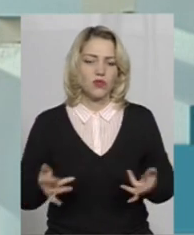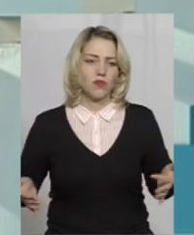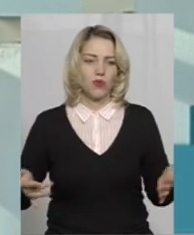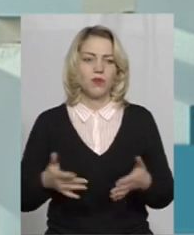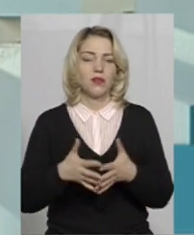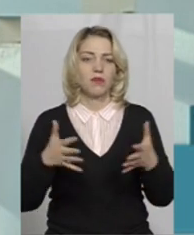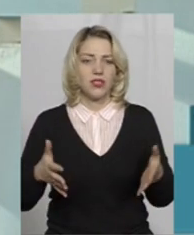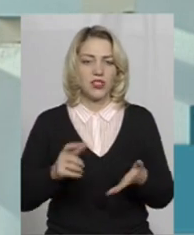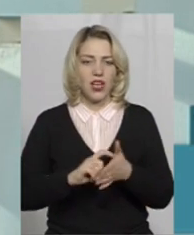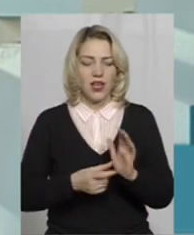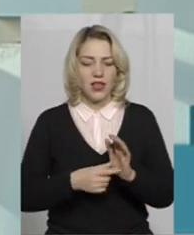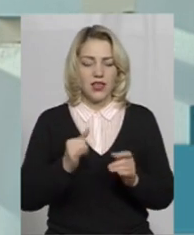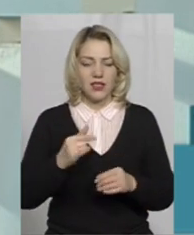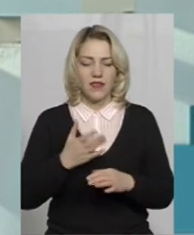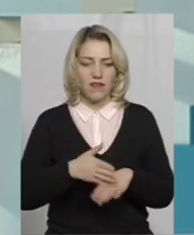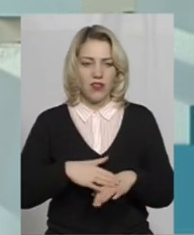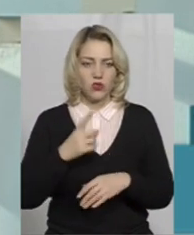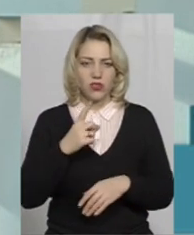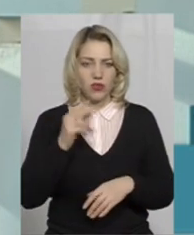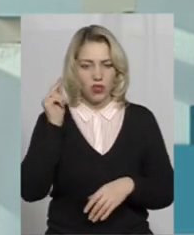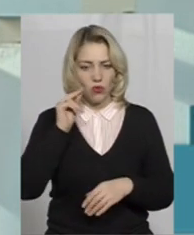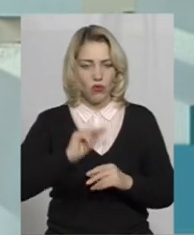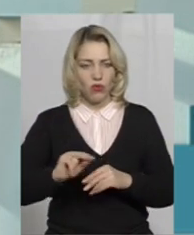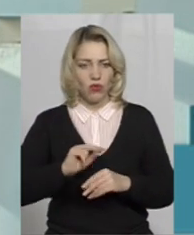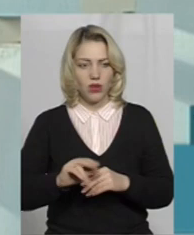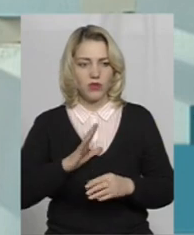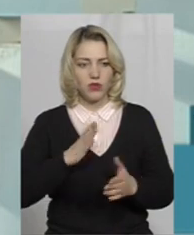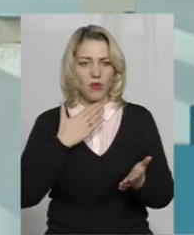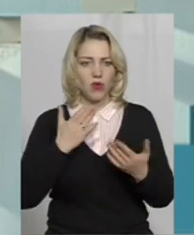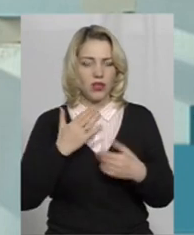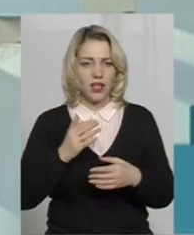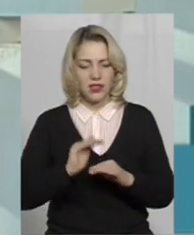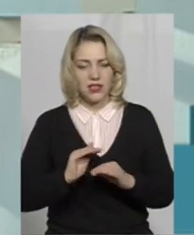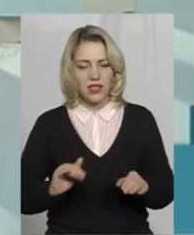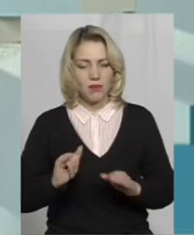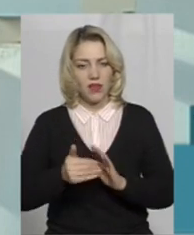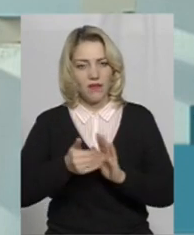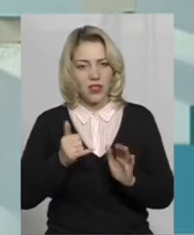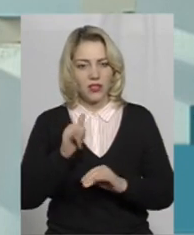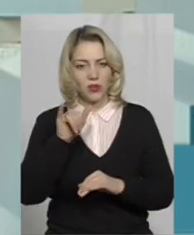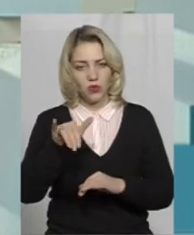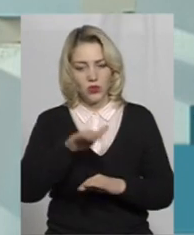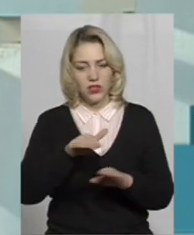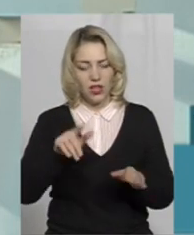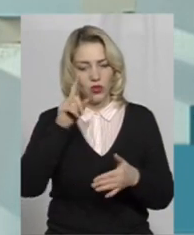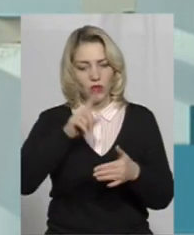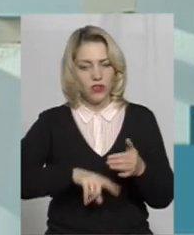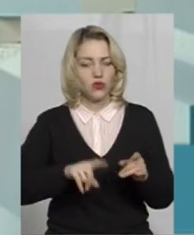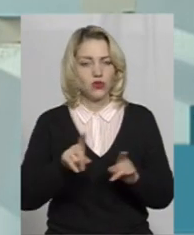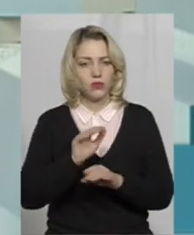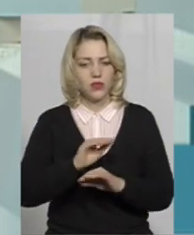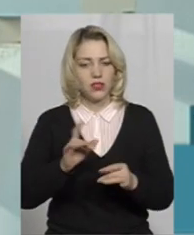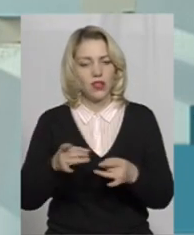побільше класів. Дуже важко за один урок встановити контакт з дітьми. І ще викликати довіру для того, щоб вони